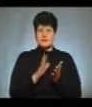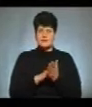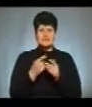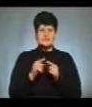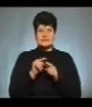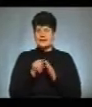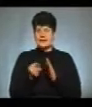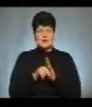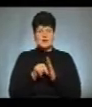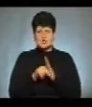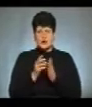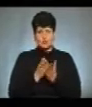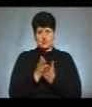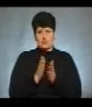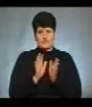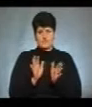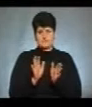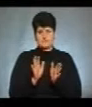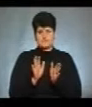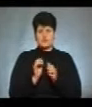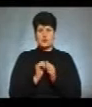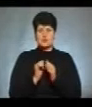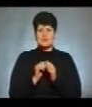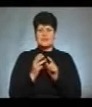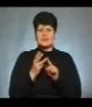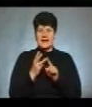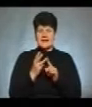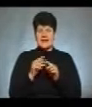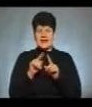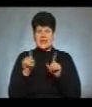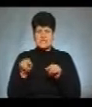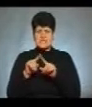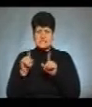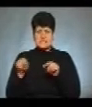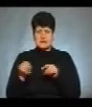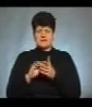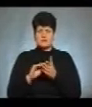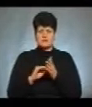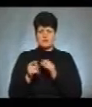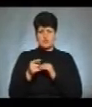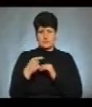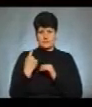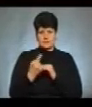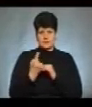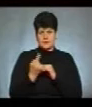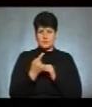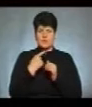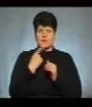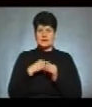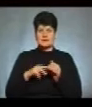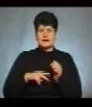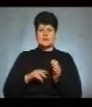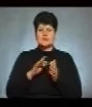означає обслуговувати». Кожен третій рецепт на «Доступні ліки» в області виписують у Тернополі, розповідає директор Центру